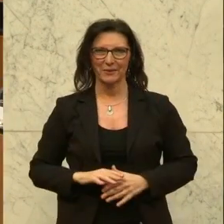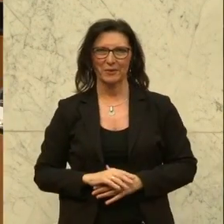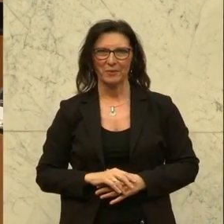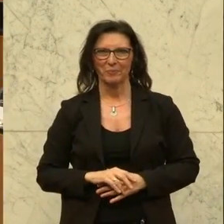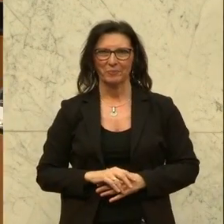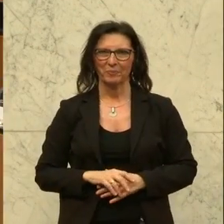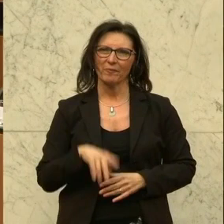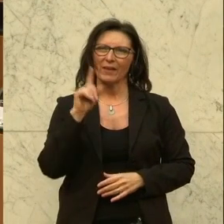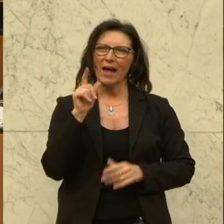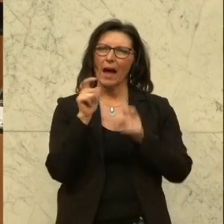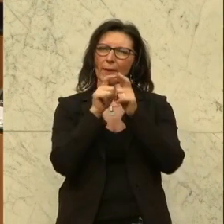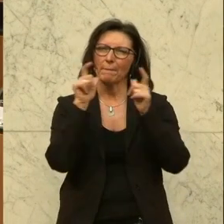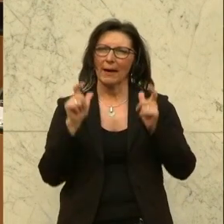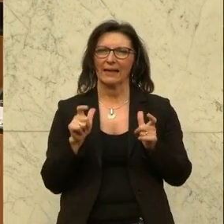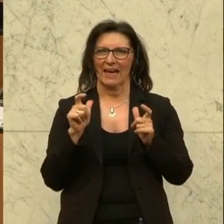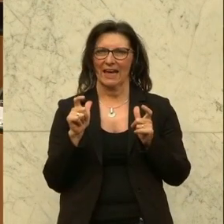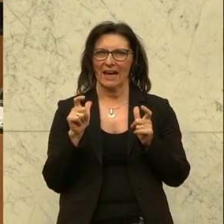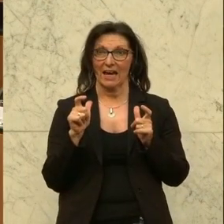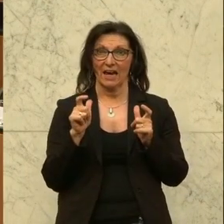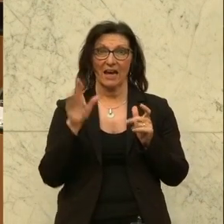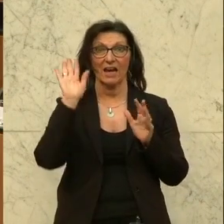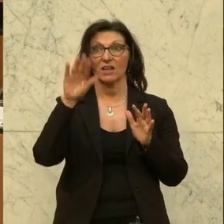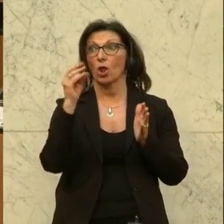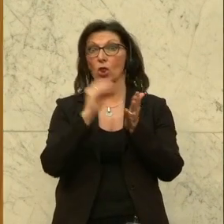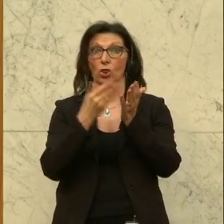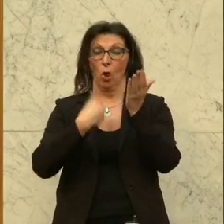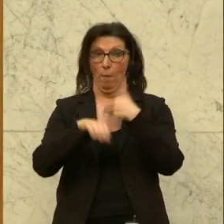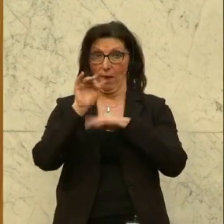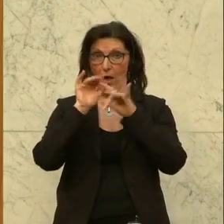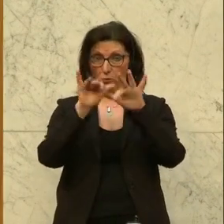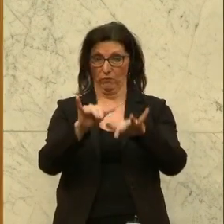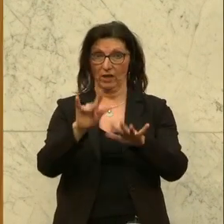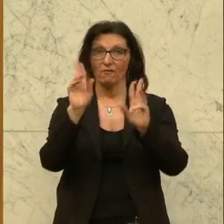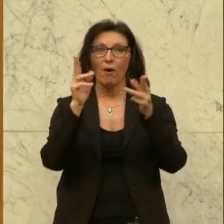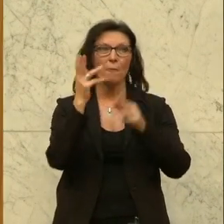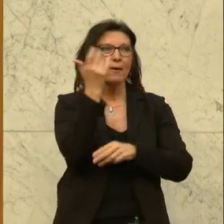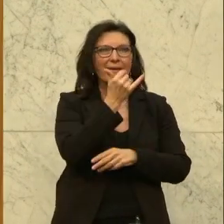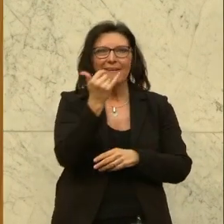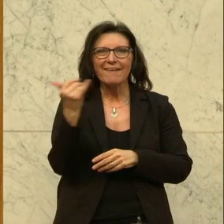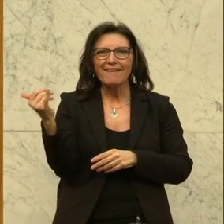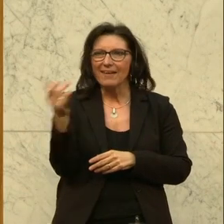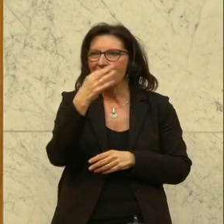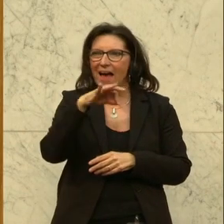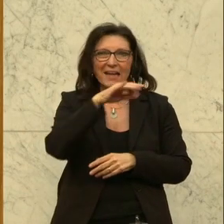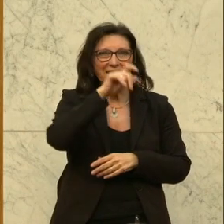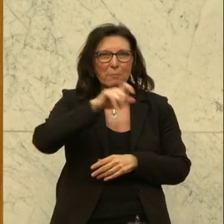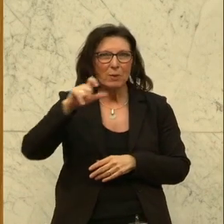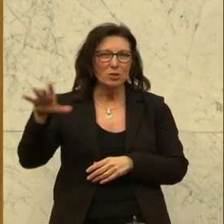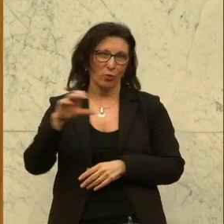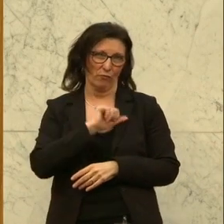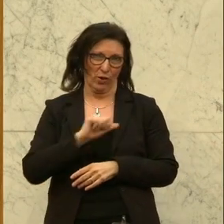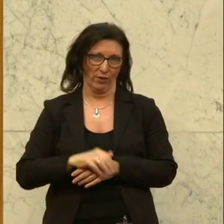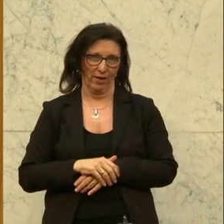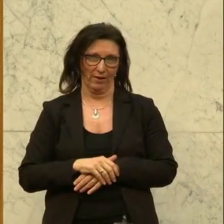Aber dieses Paket geht in seiner Wirkung auch noch darüber hinaus, denn es hilft auch jeder und jedem Einzelnen von uns allen, indem